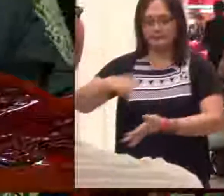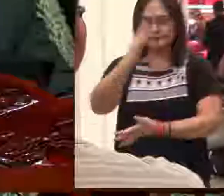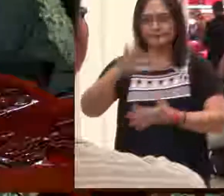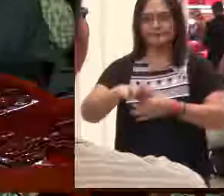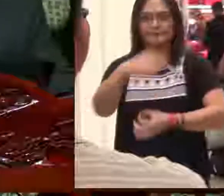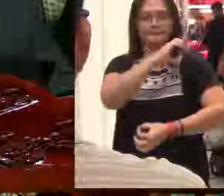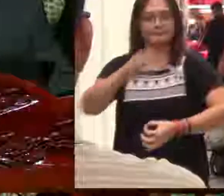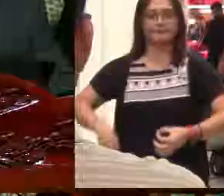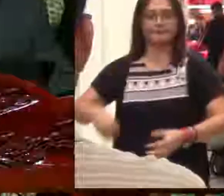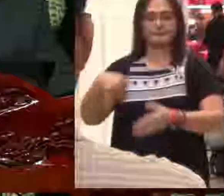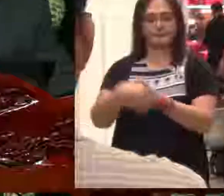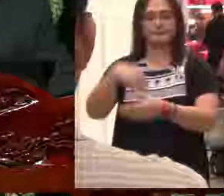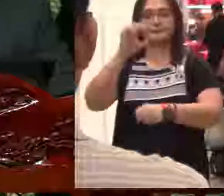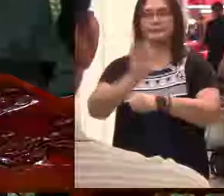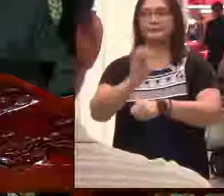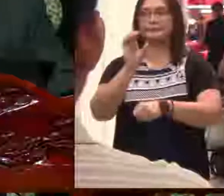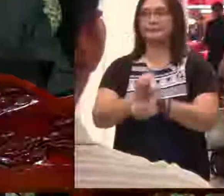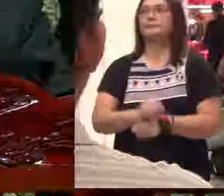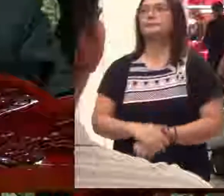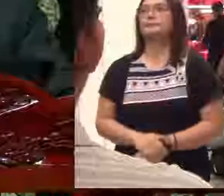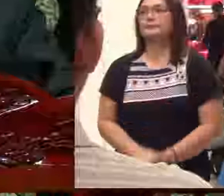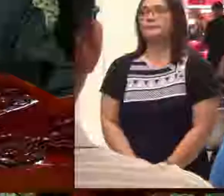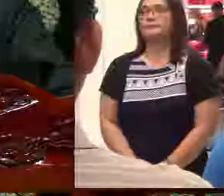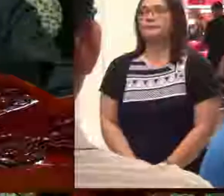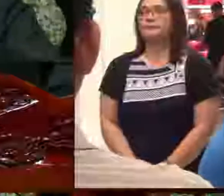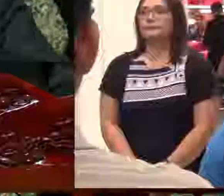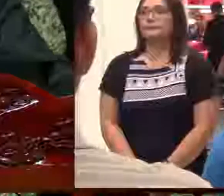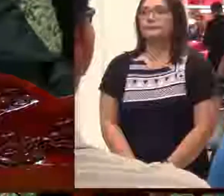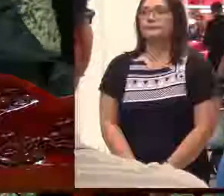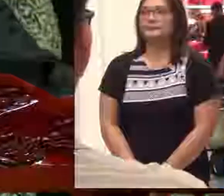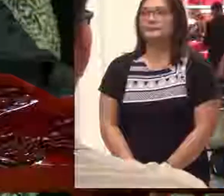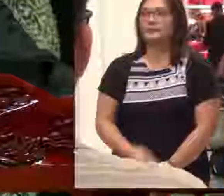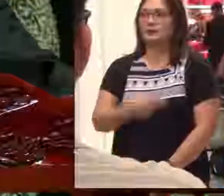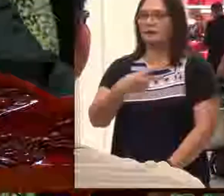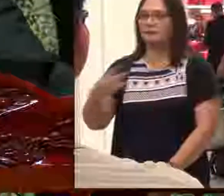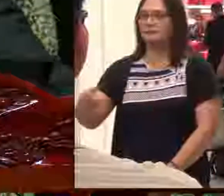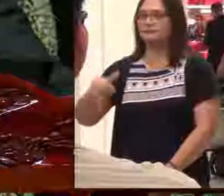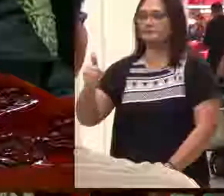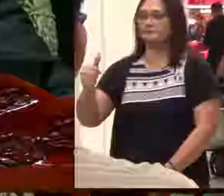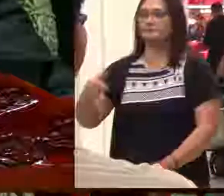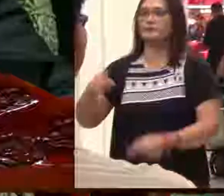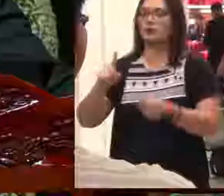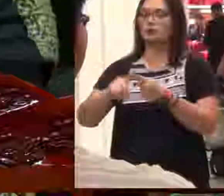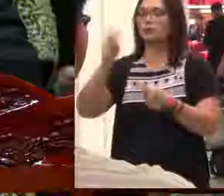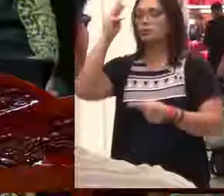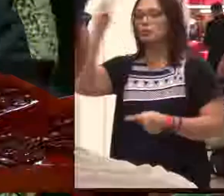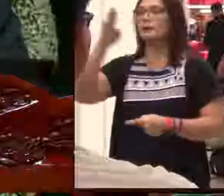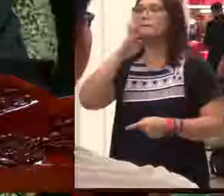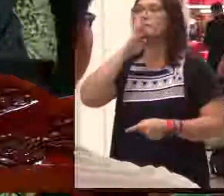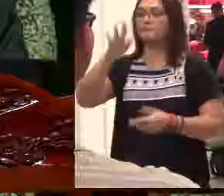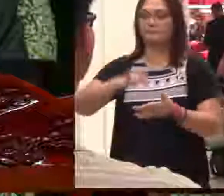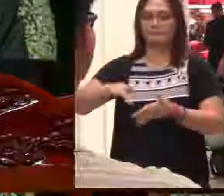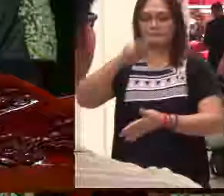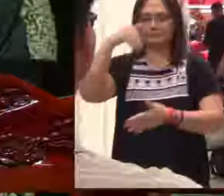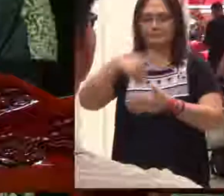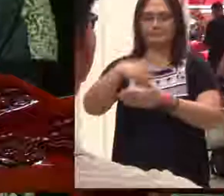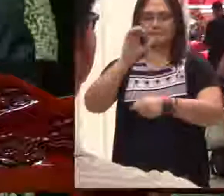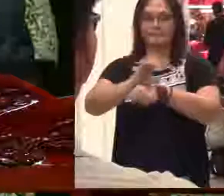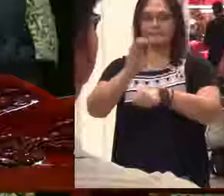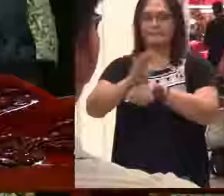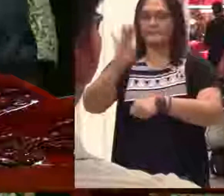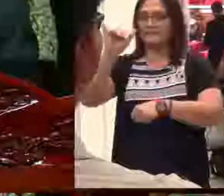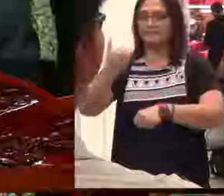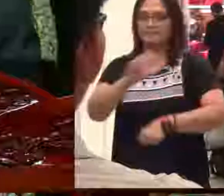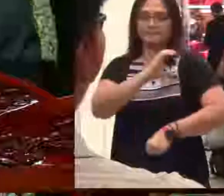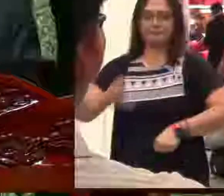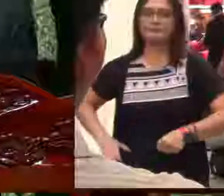At nadoon po yan sa verse 21. To him be glory, in the church by Christ Jesus. Alam